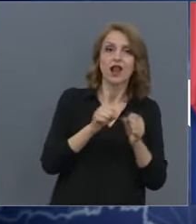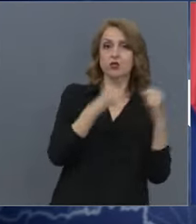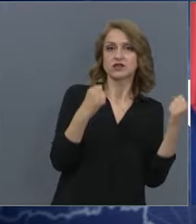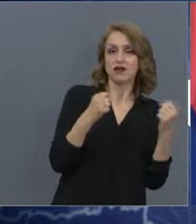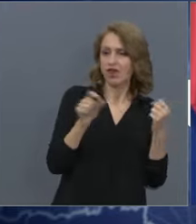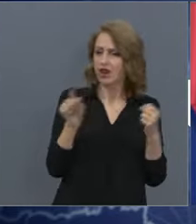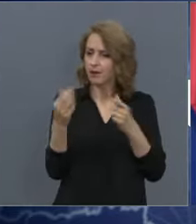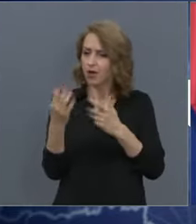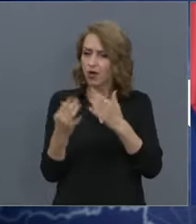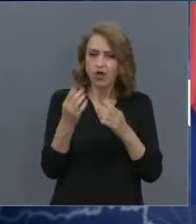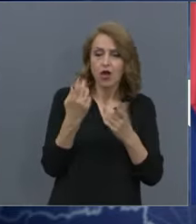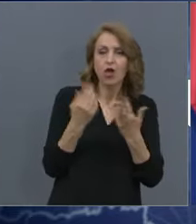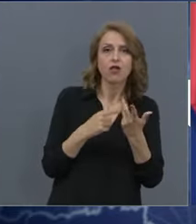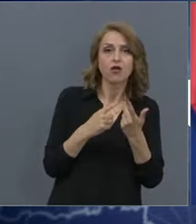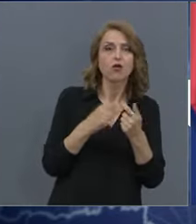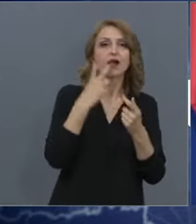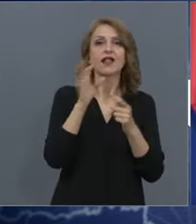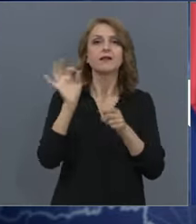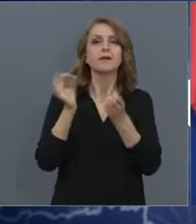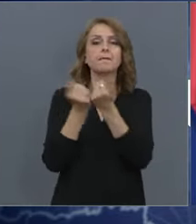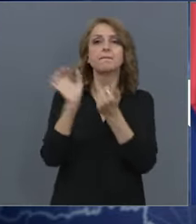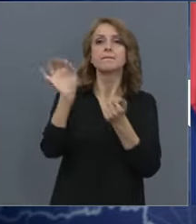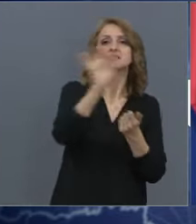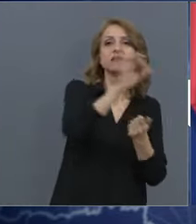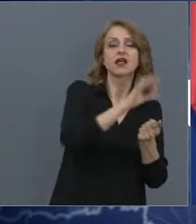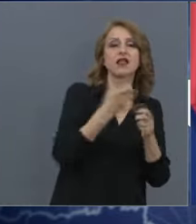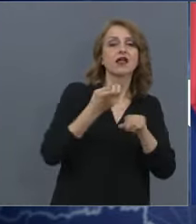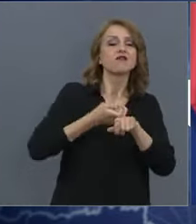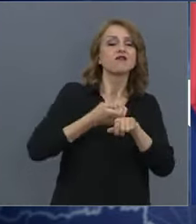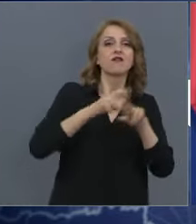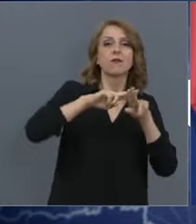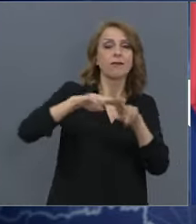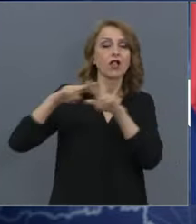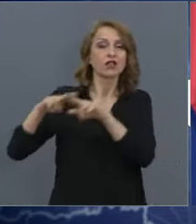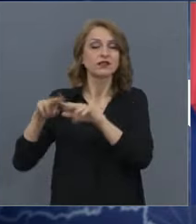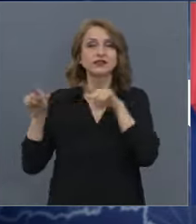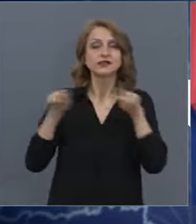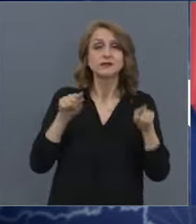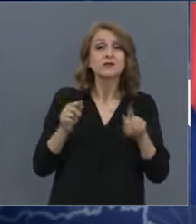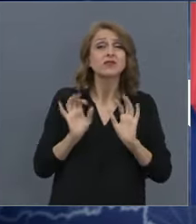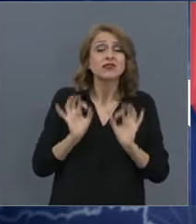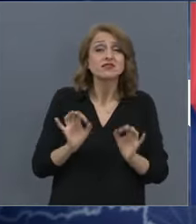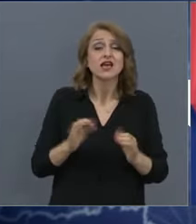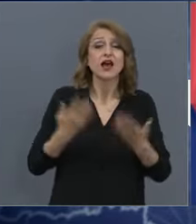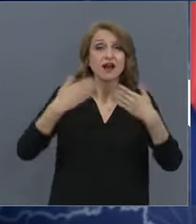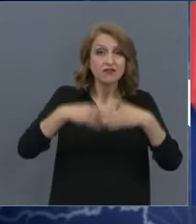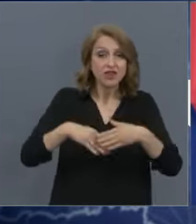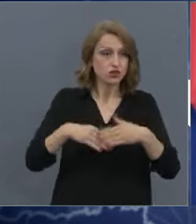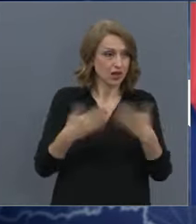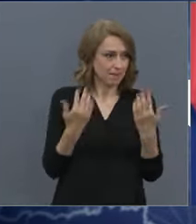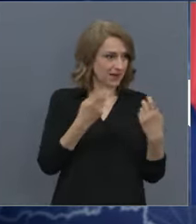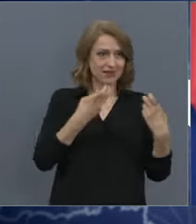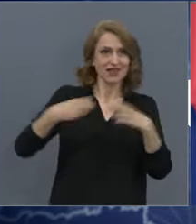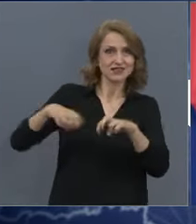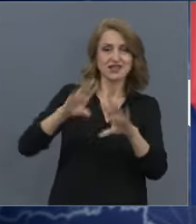Гледаме местата в болниците. Всяка вечер. преди да излезе сутринта говорителят да го